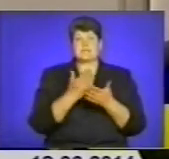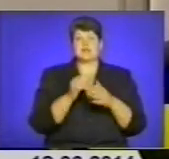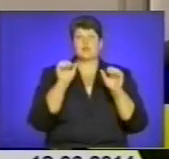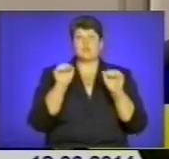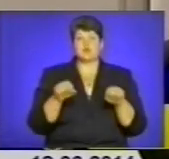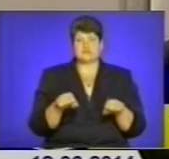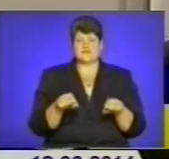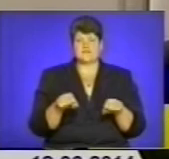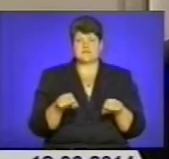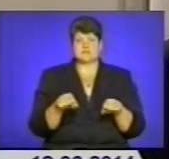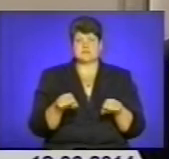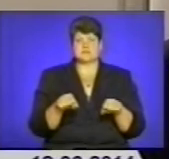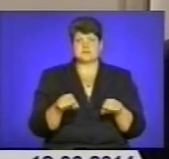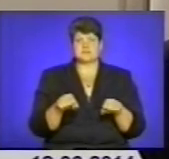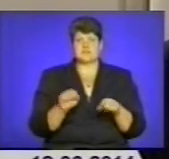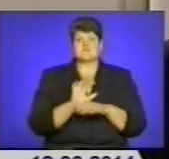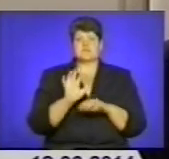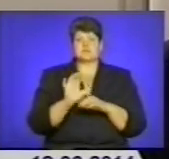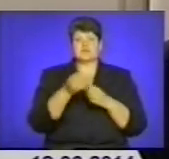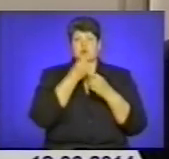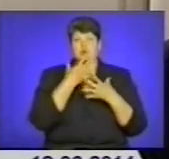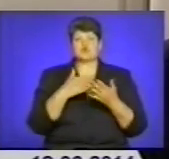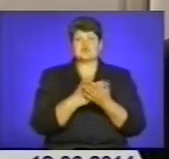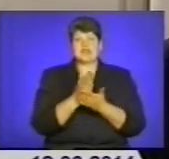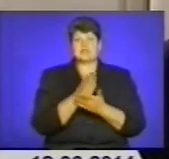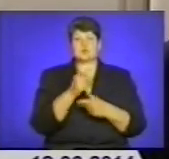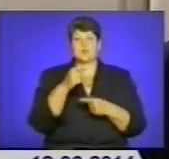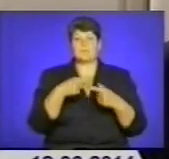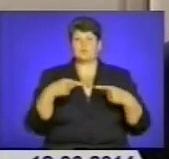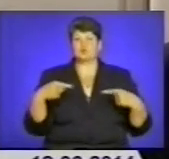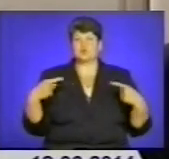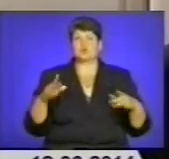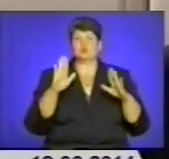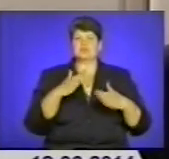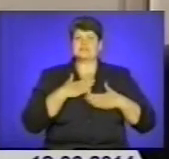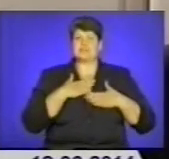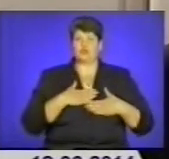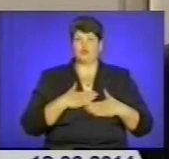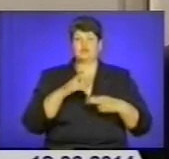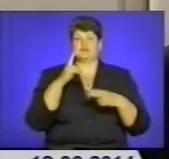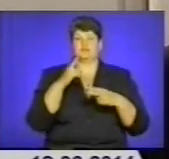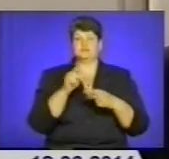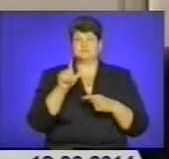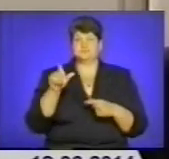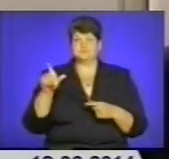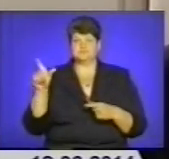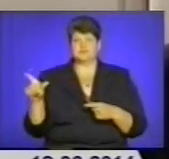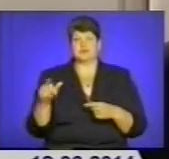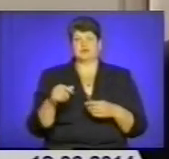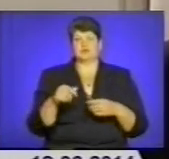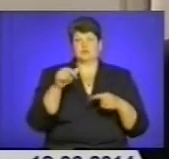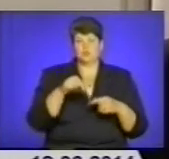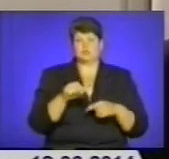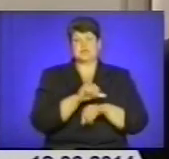випускати хорошу якісну продукцію, якою будуть задоволені кінцеві споживачі, як в області, так і за межами